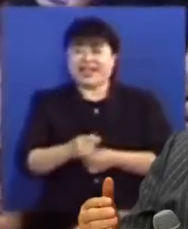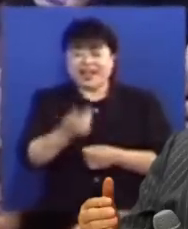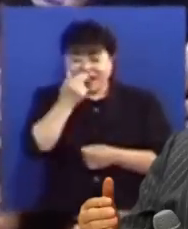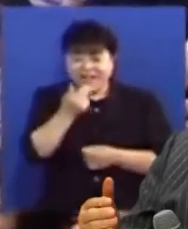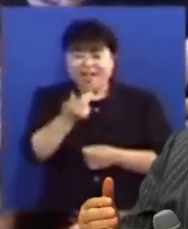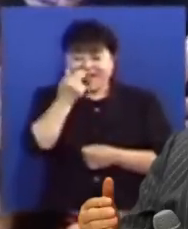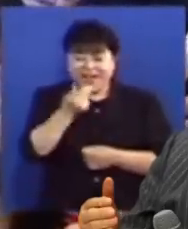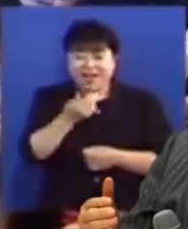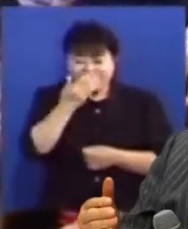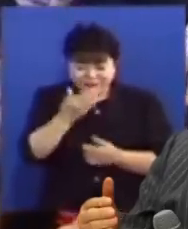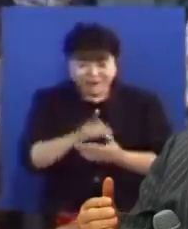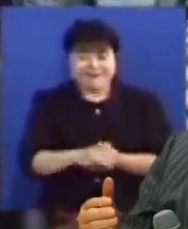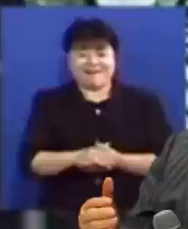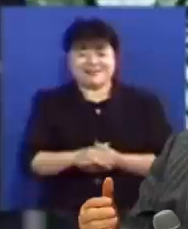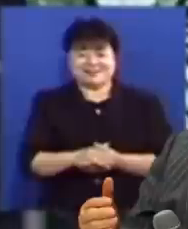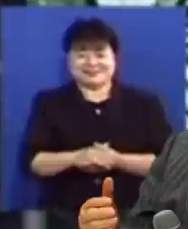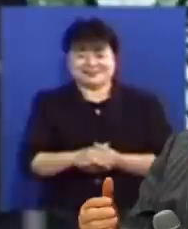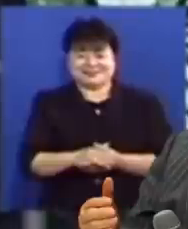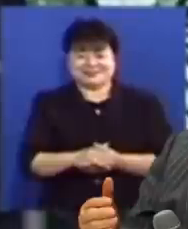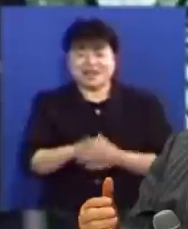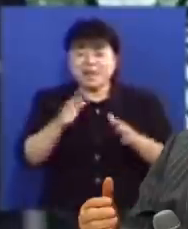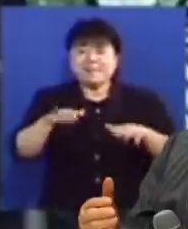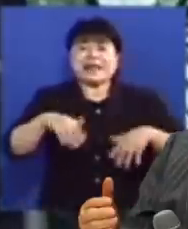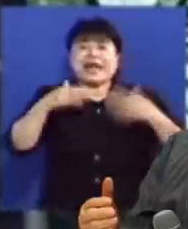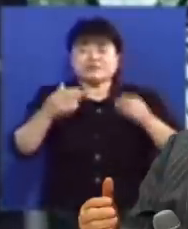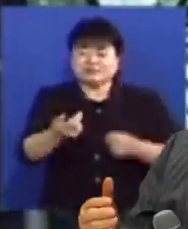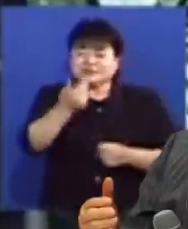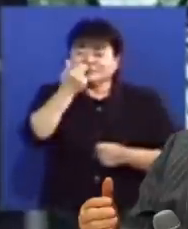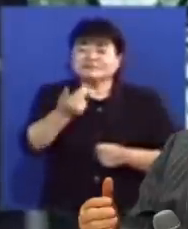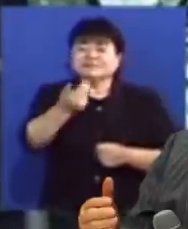숨 쉬었죠 바로 그 바람이